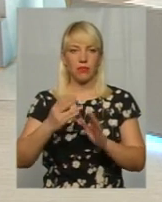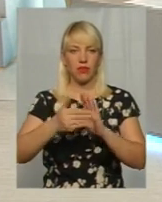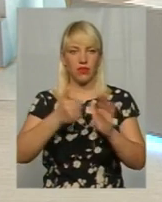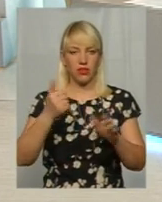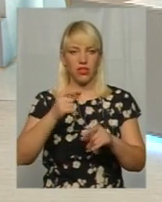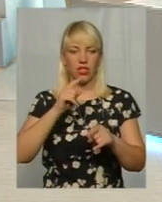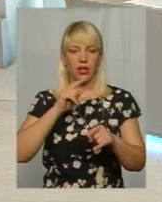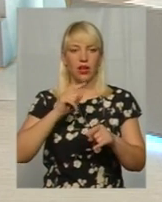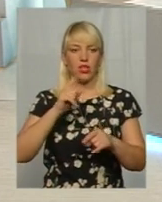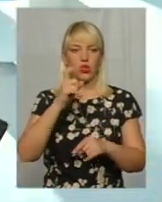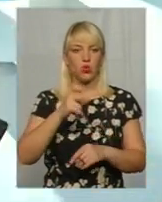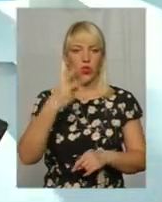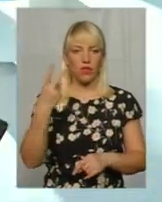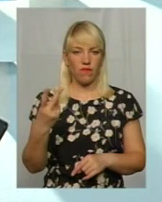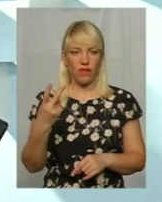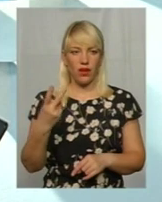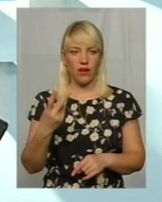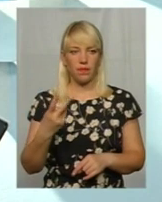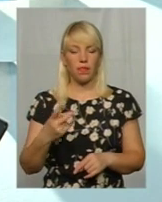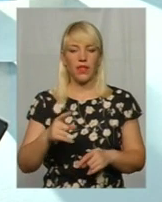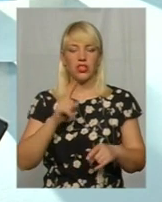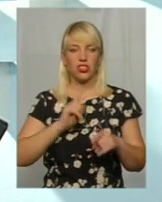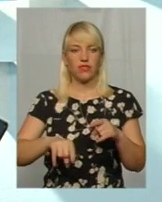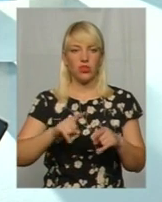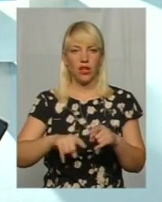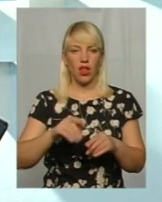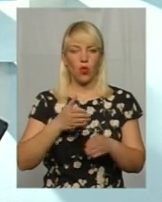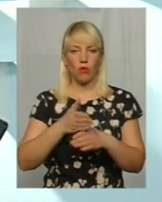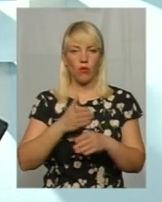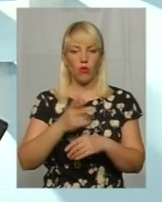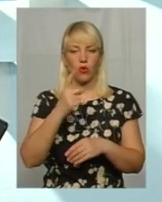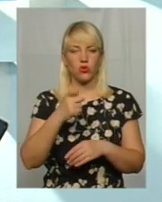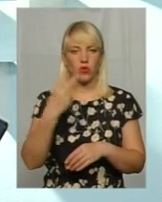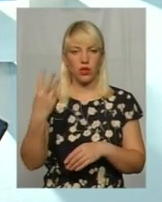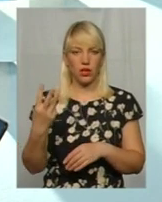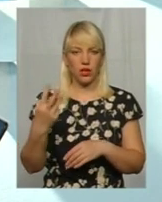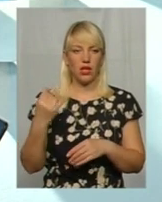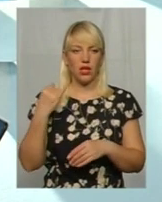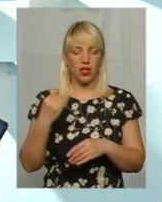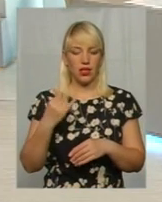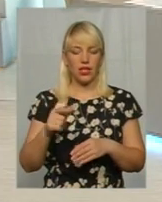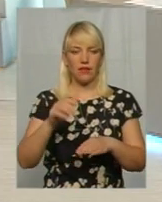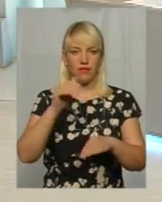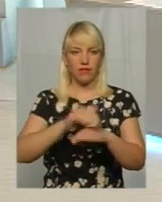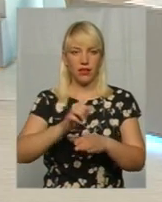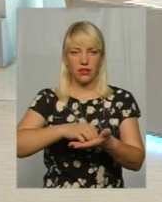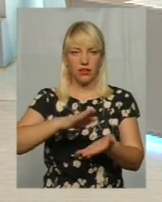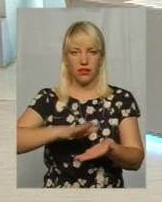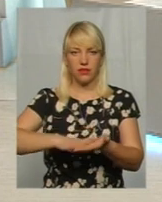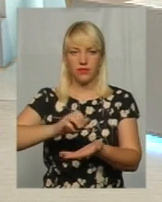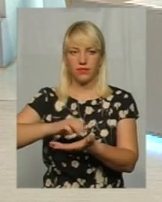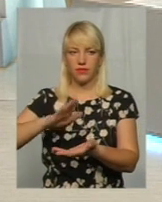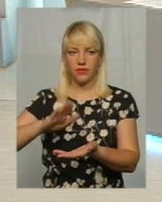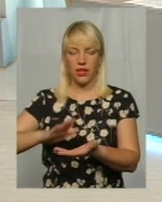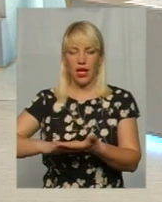викликається патрульна поліція, викликається через патрульну поліцію швидка допомога, зазначається місце отримання тілесних ушкоджень. Відповідно, коли